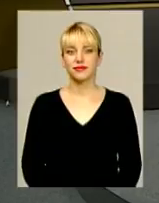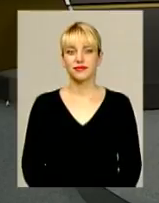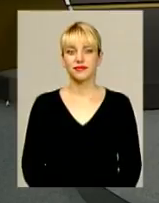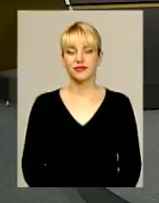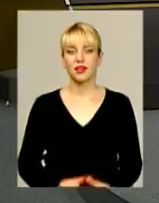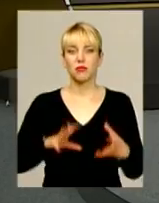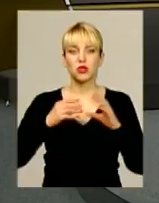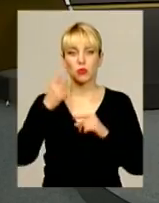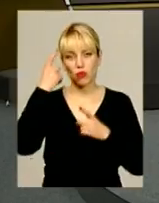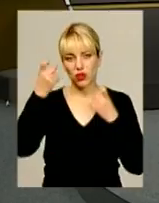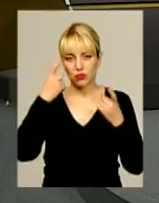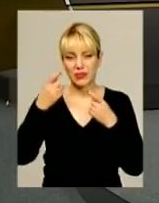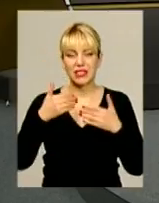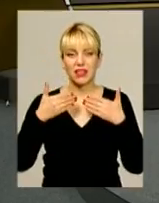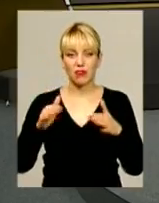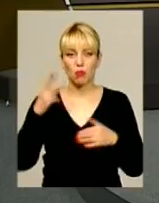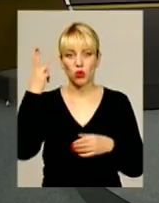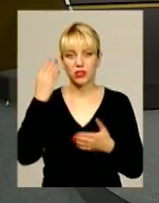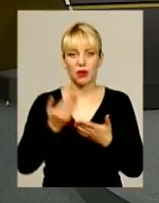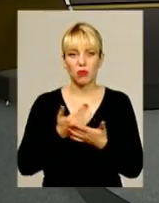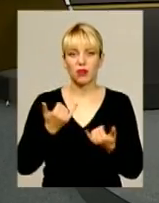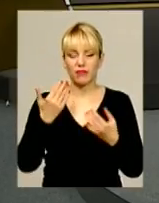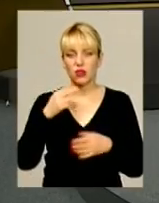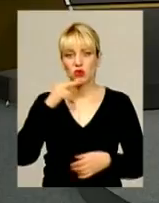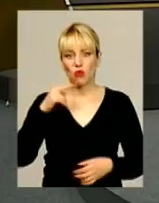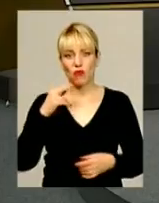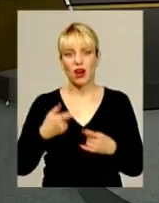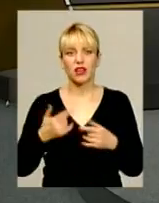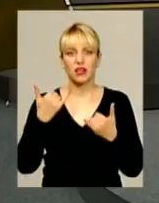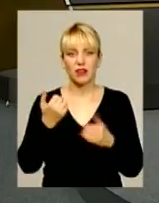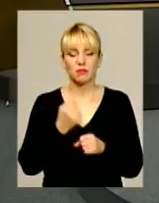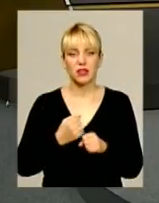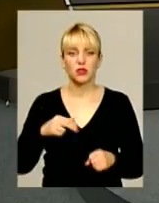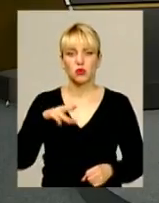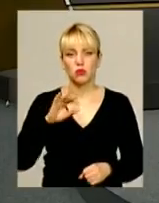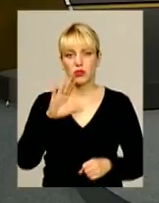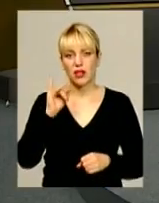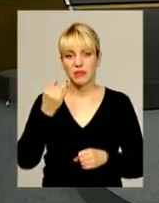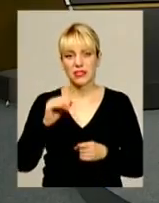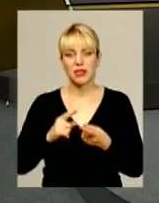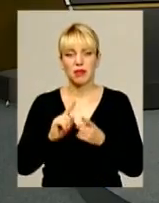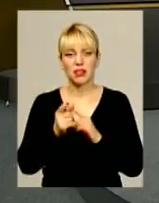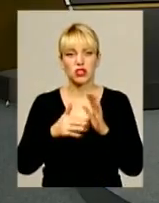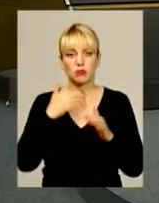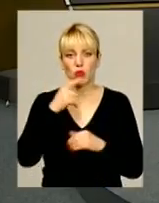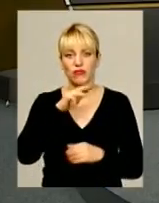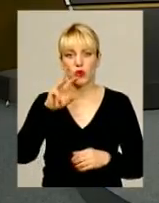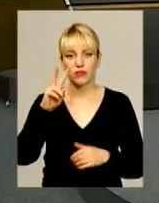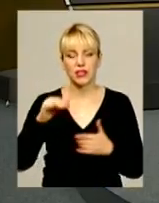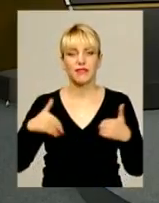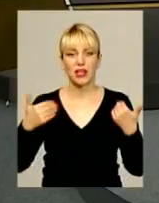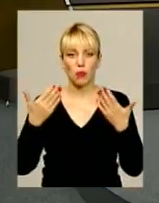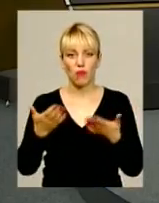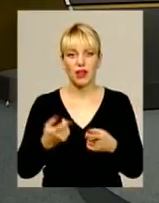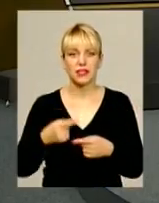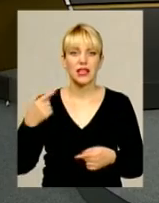Підсумковий інформаційний випуск «Подільська панорама» до вашої уваги в студії Віталій Постемський та Оксана Фіновська. Ми вітаємо